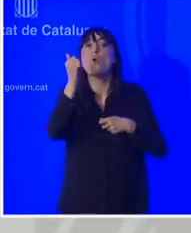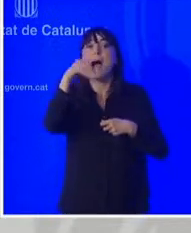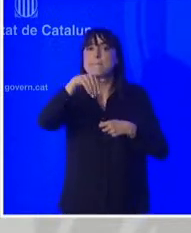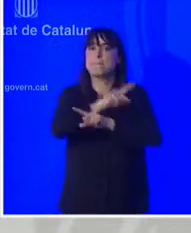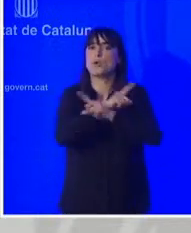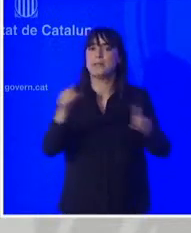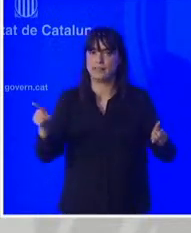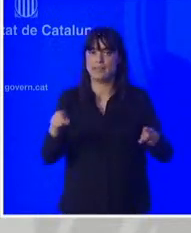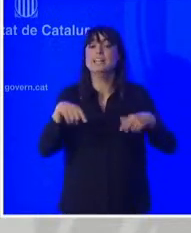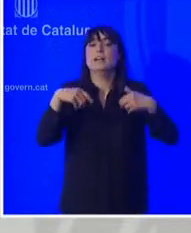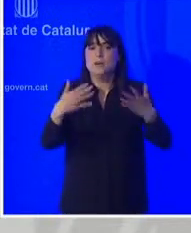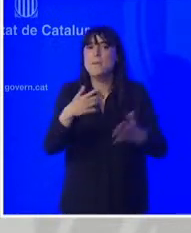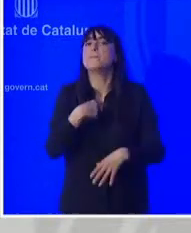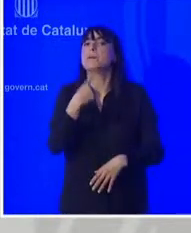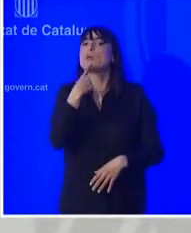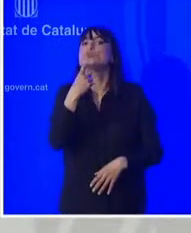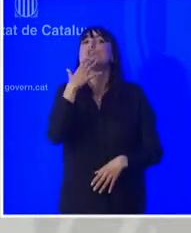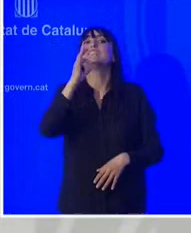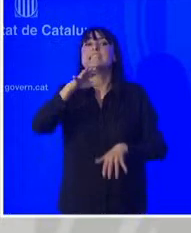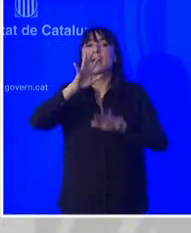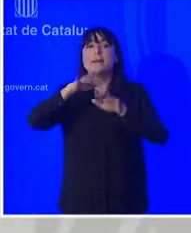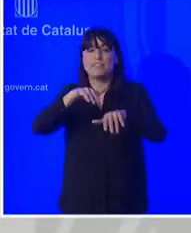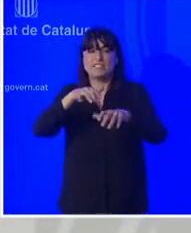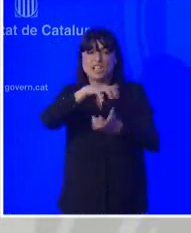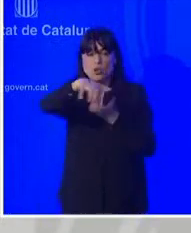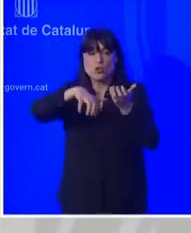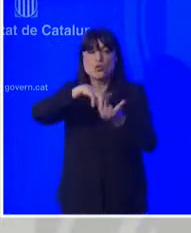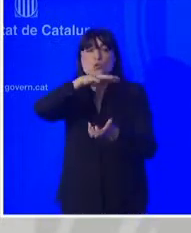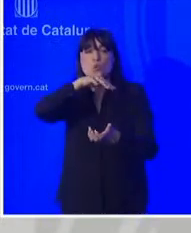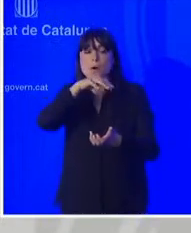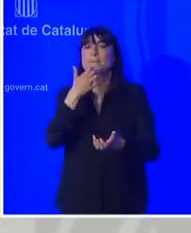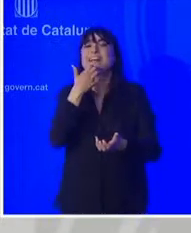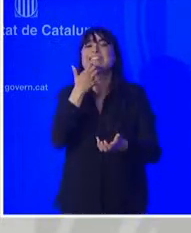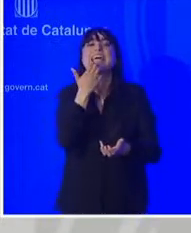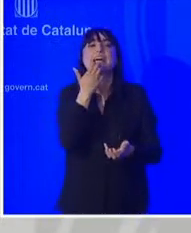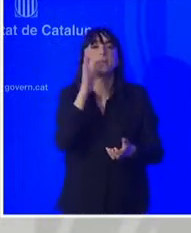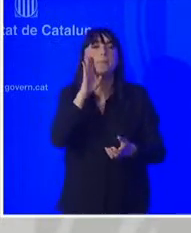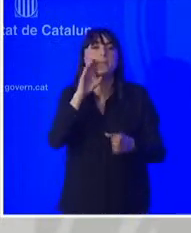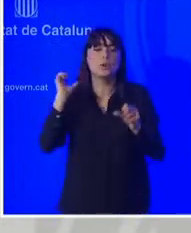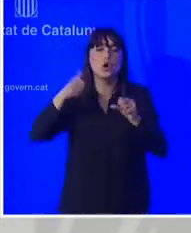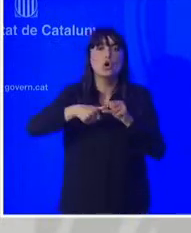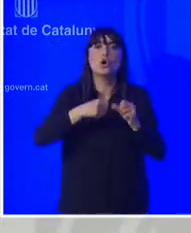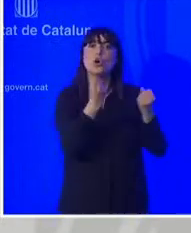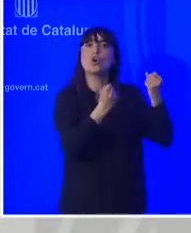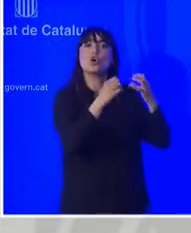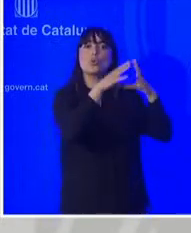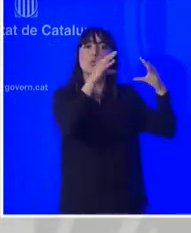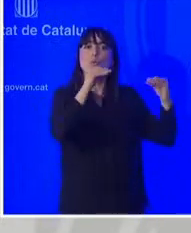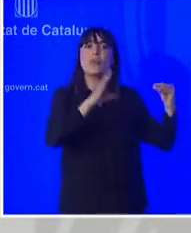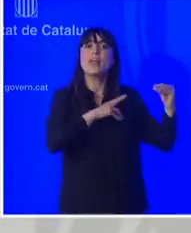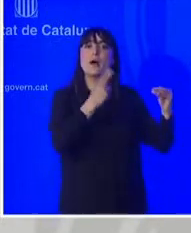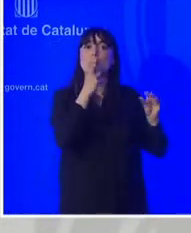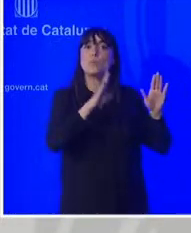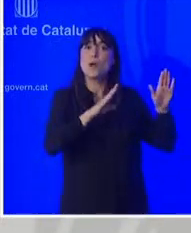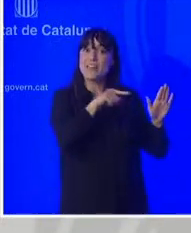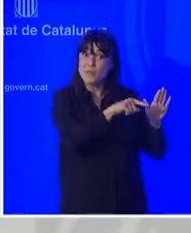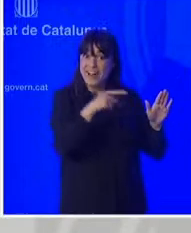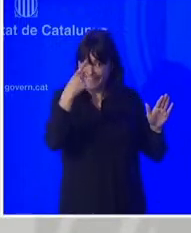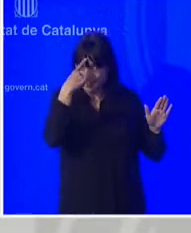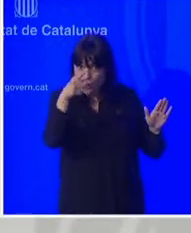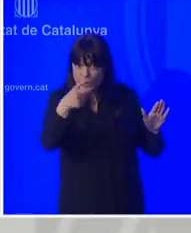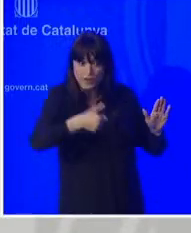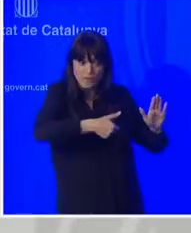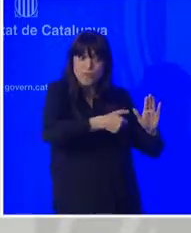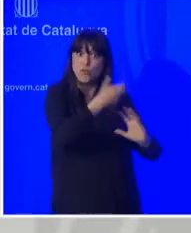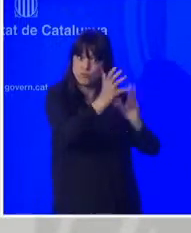recents molt violentes com el cas aquell que van intentar calar foc a una furgoneta de la Guàrdia Urbana amb una gent a dintre si